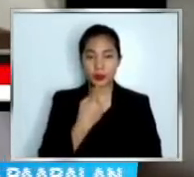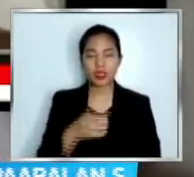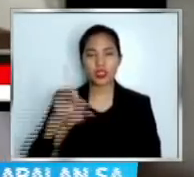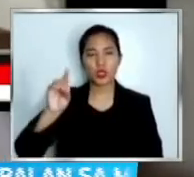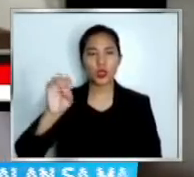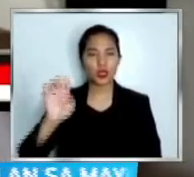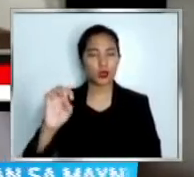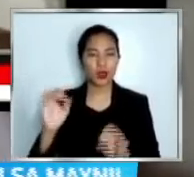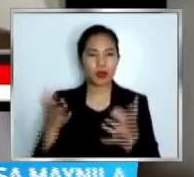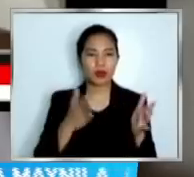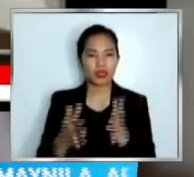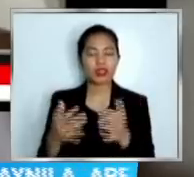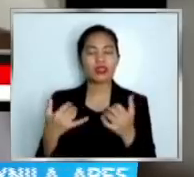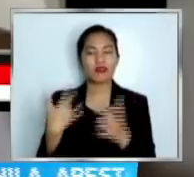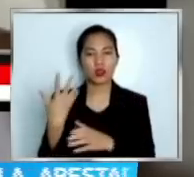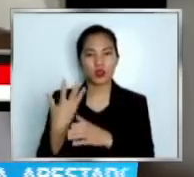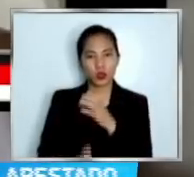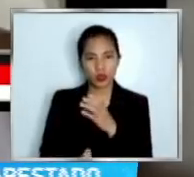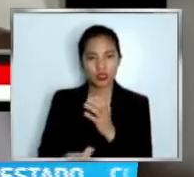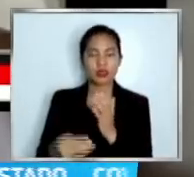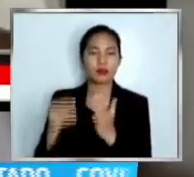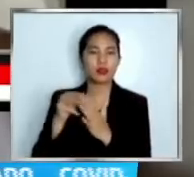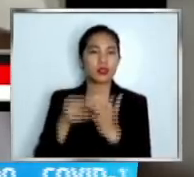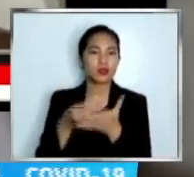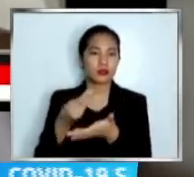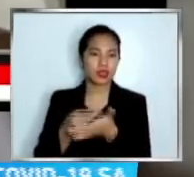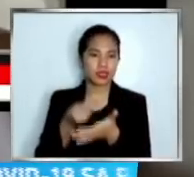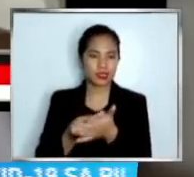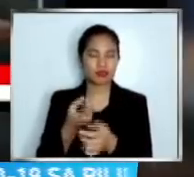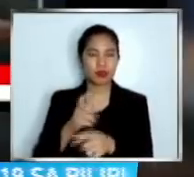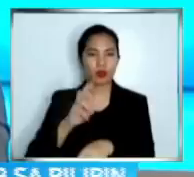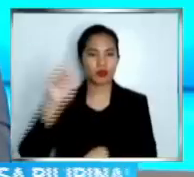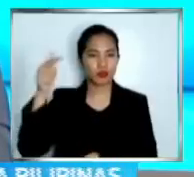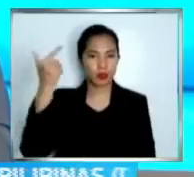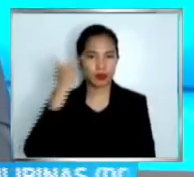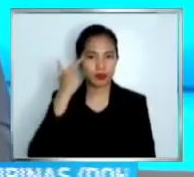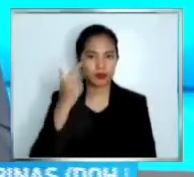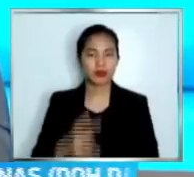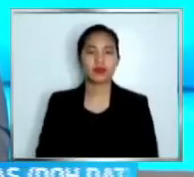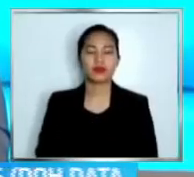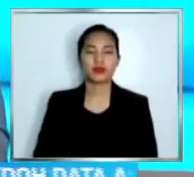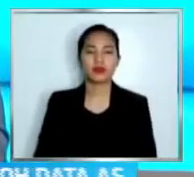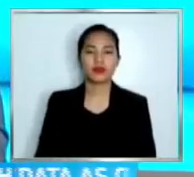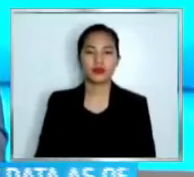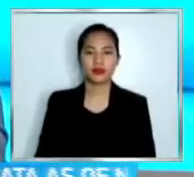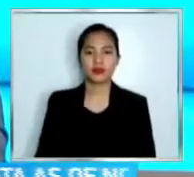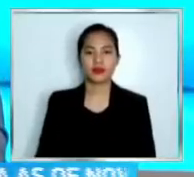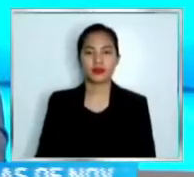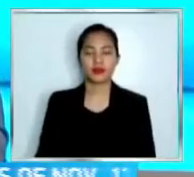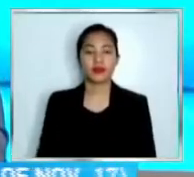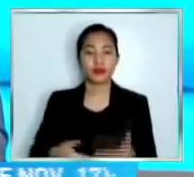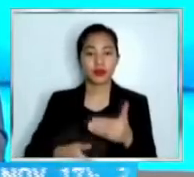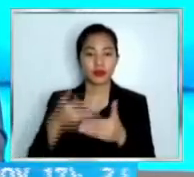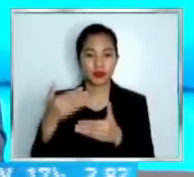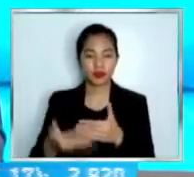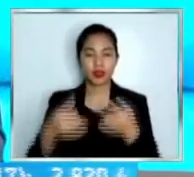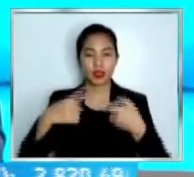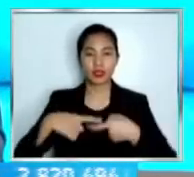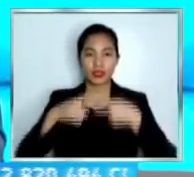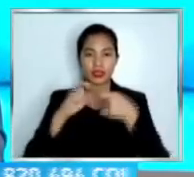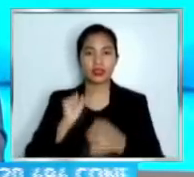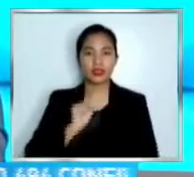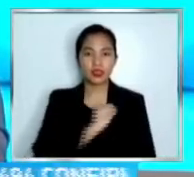milyong-milyong piso ang gobyerno. Mav Gonzales GMA News. Samantala sinuspindi muna ng Senado ang budget